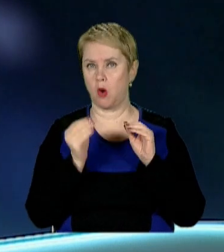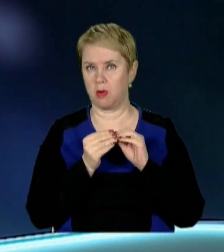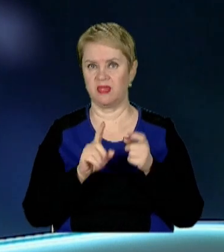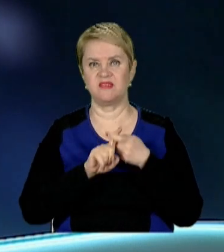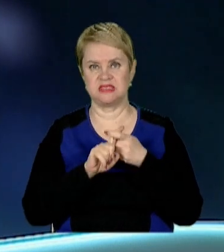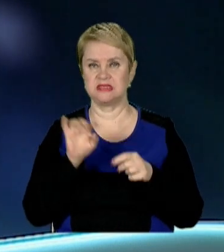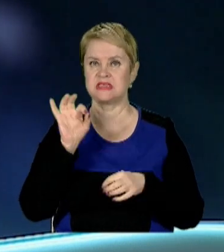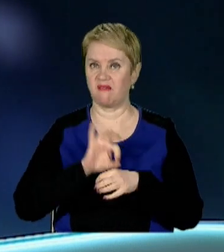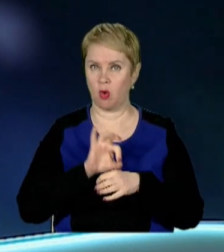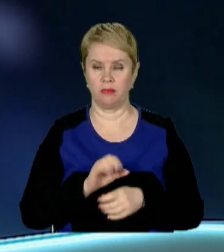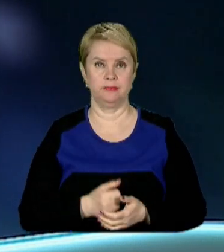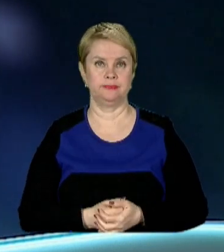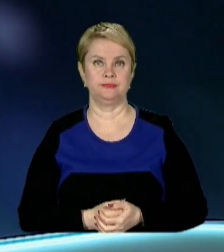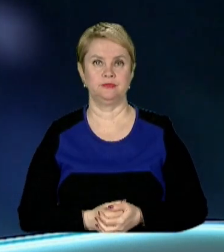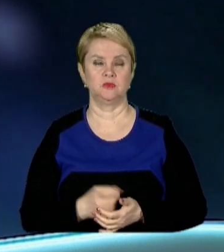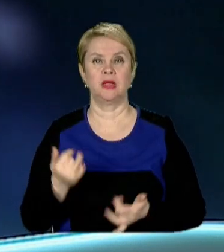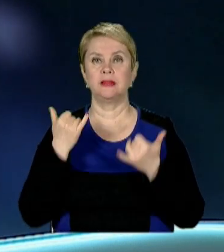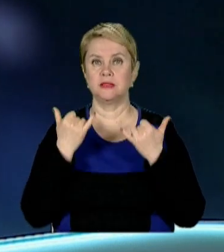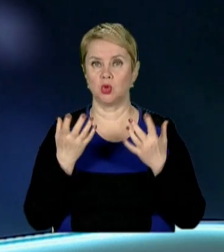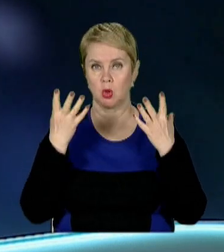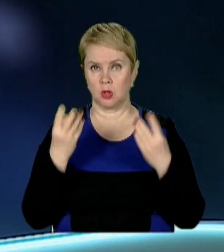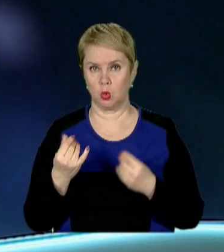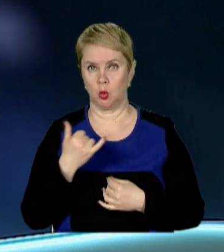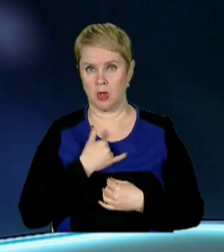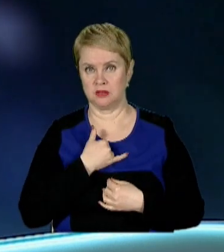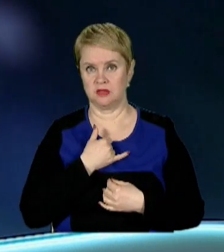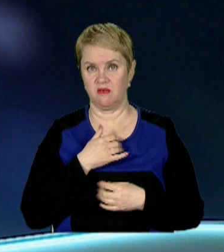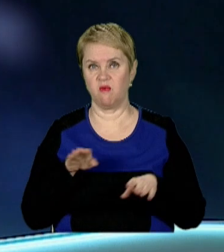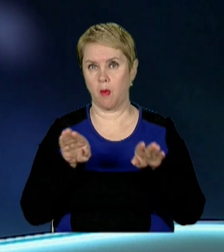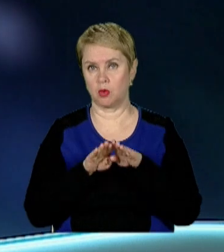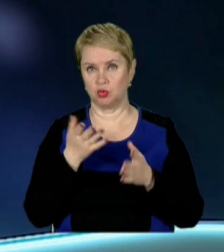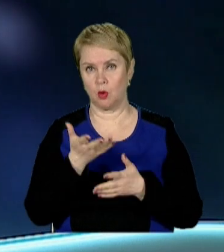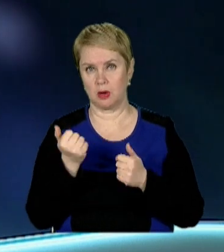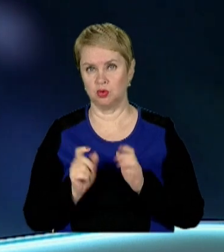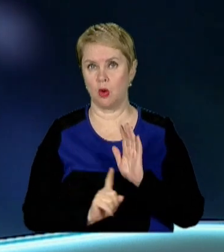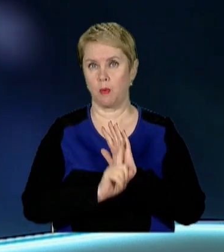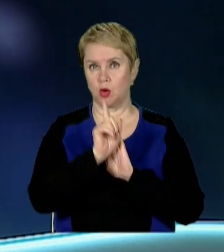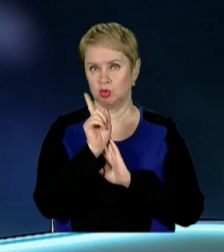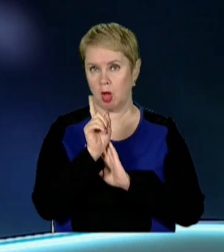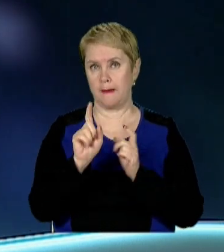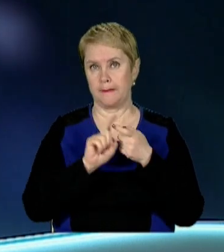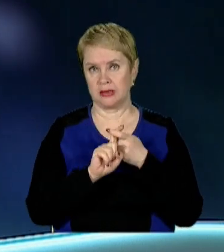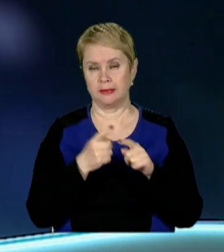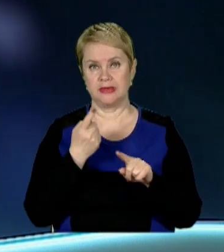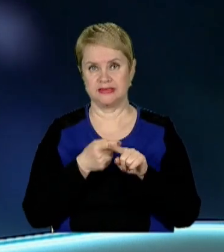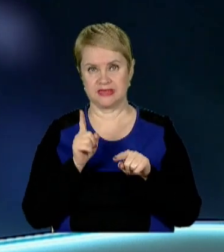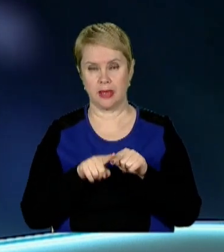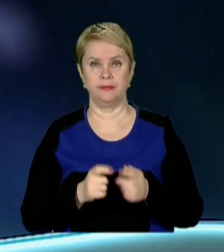інфекційним захворюванням. На сьогоднішній день у нас в порівнянні, якщо брати спочатку пандемії, це